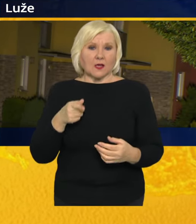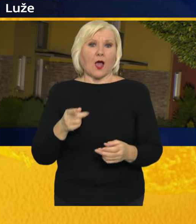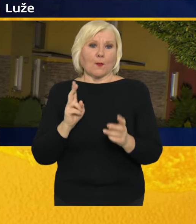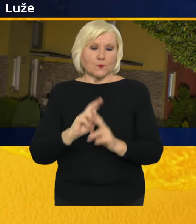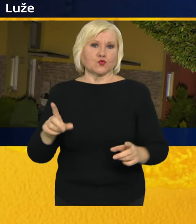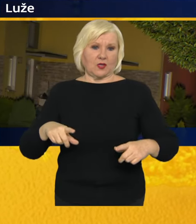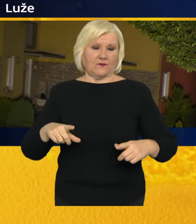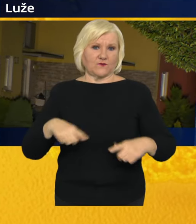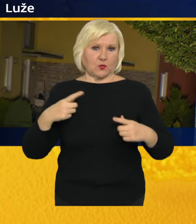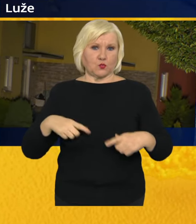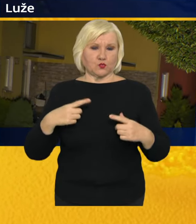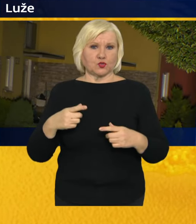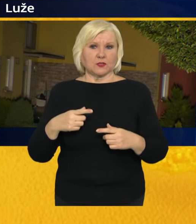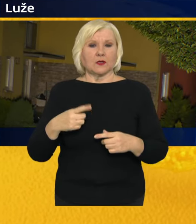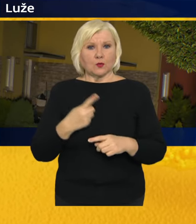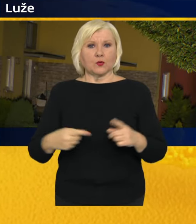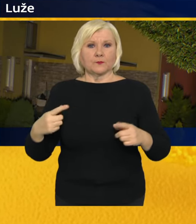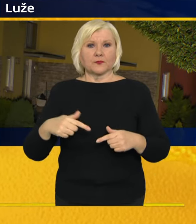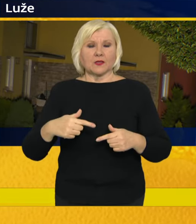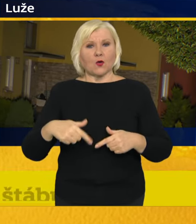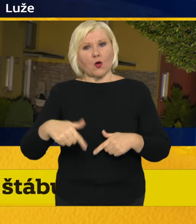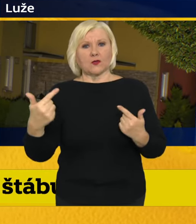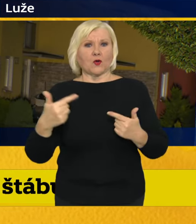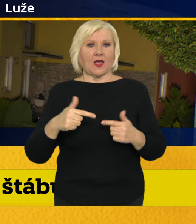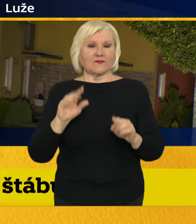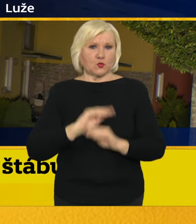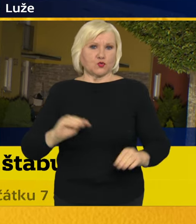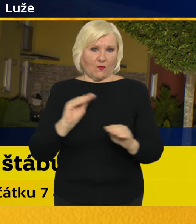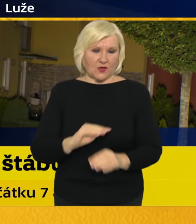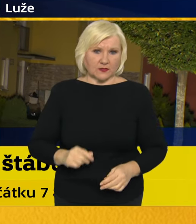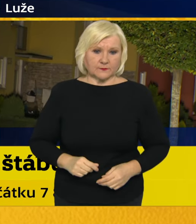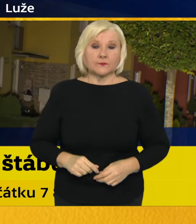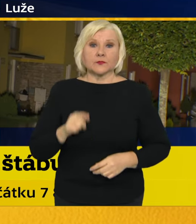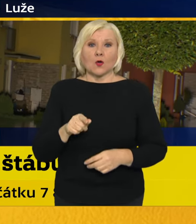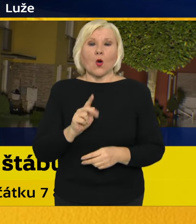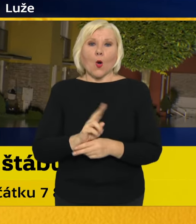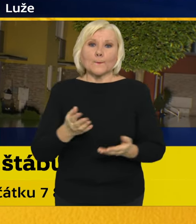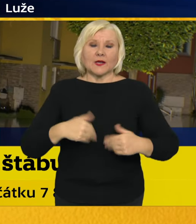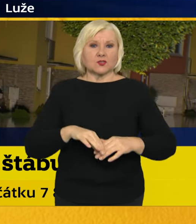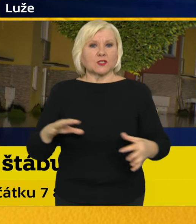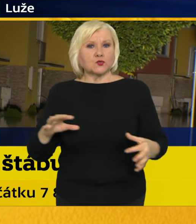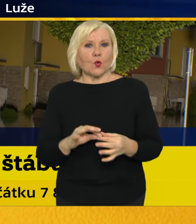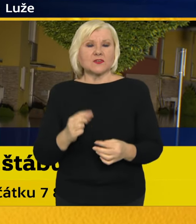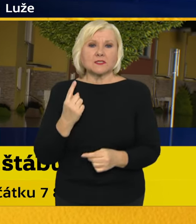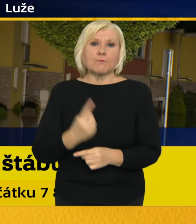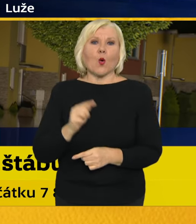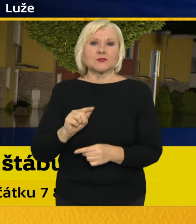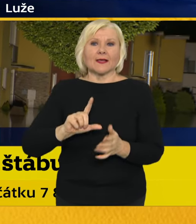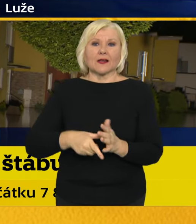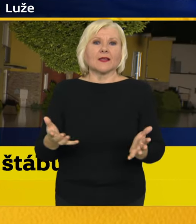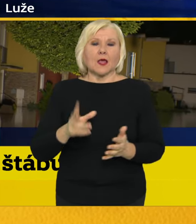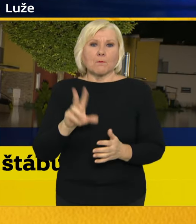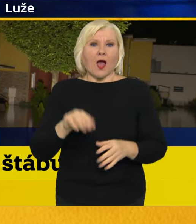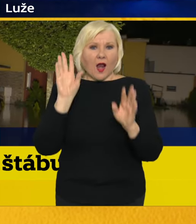době distanční vyučování. Toto opatření se stahuje pouze na kraje, kde je vyhlášen